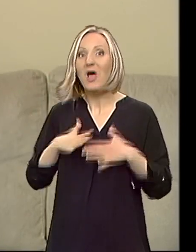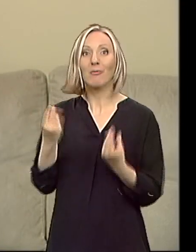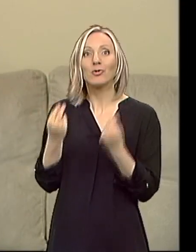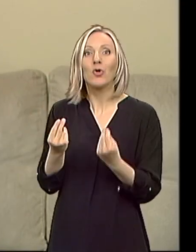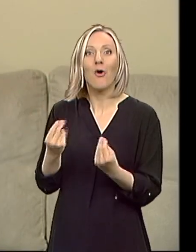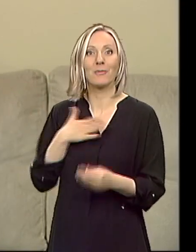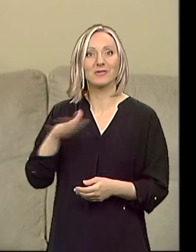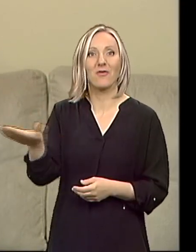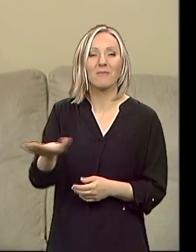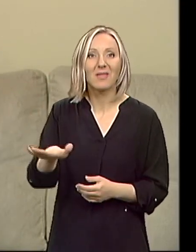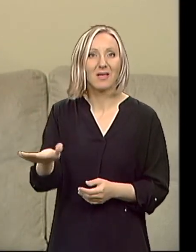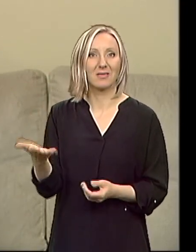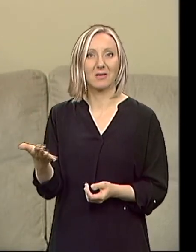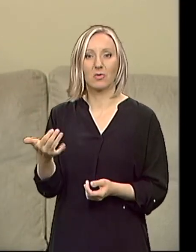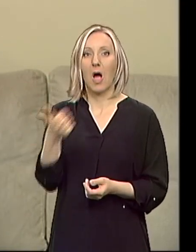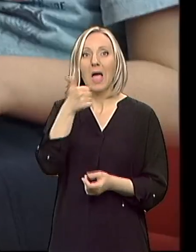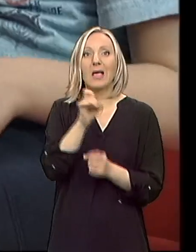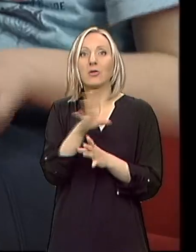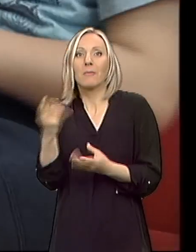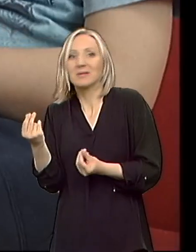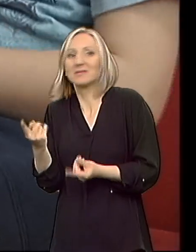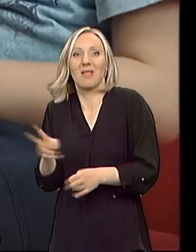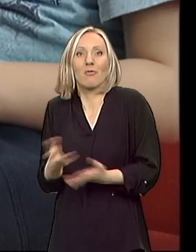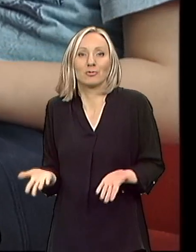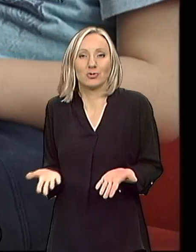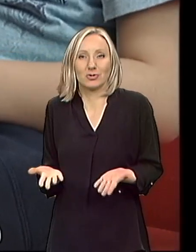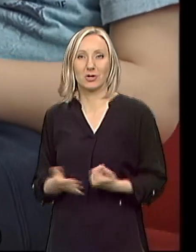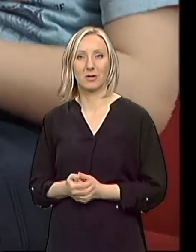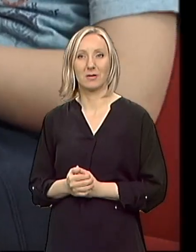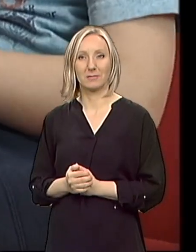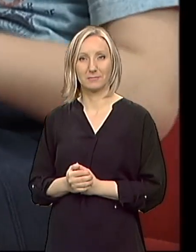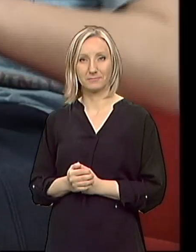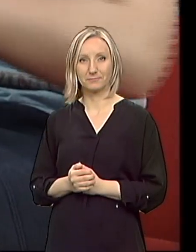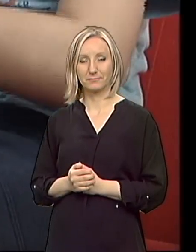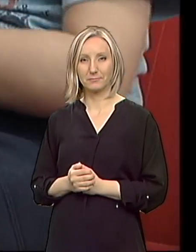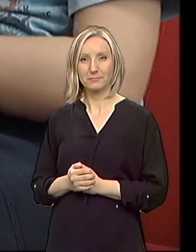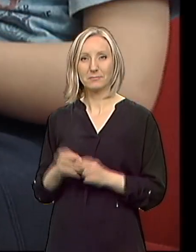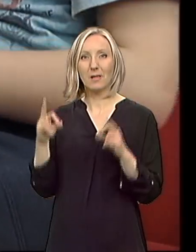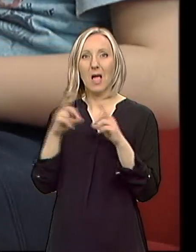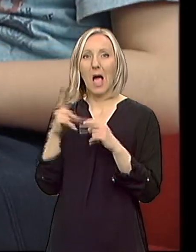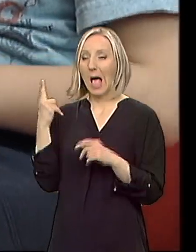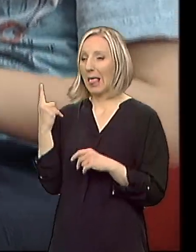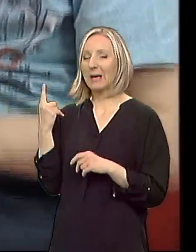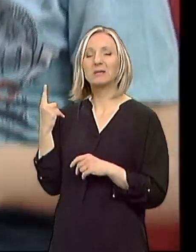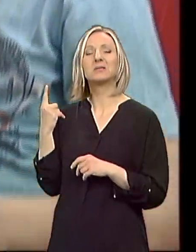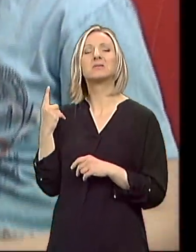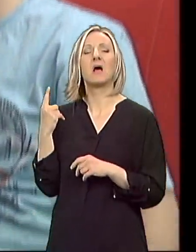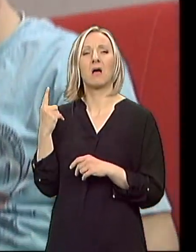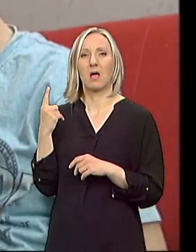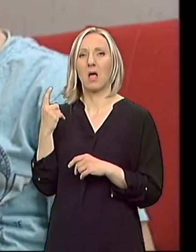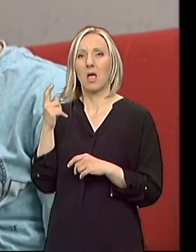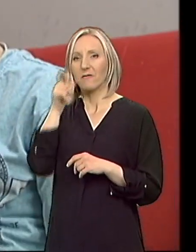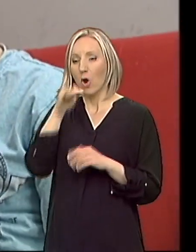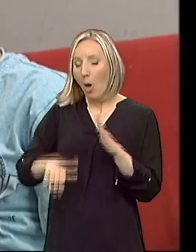detetu, a jedno bez drugog ne moži. Mi smo imali sad peh, pošto je Aleksa u nekom momentu života, on je naglo